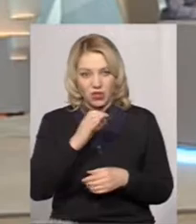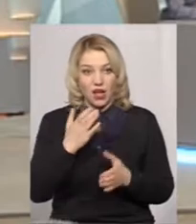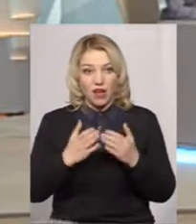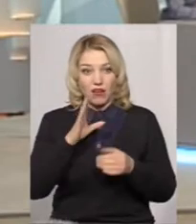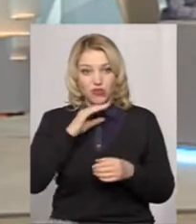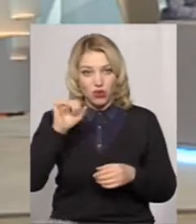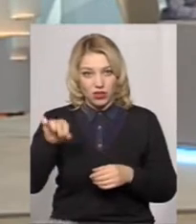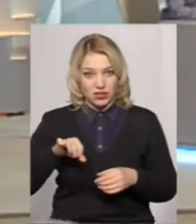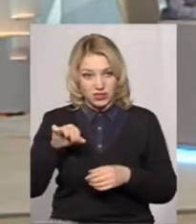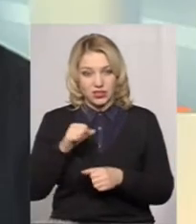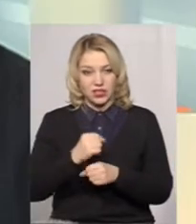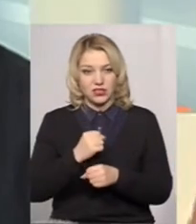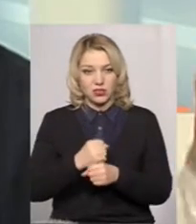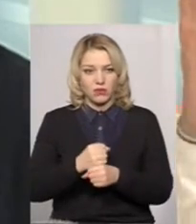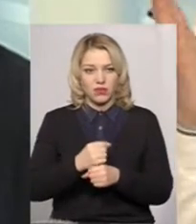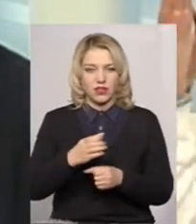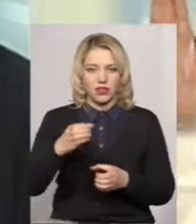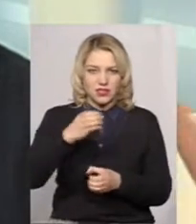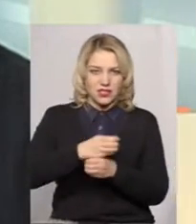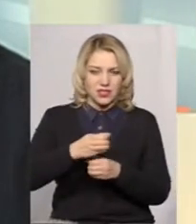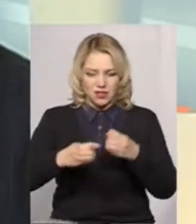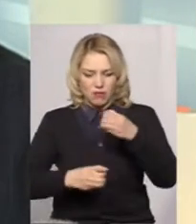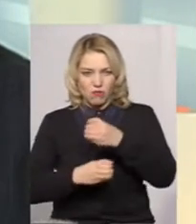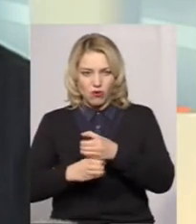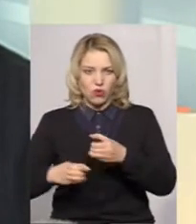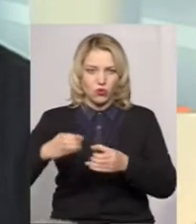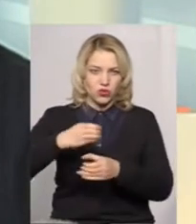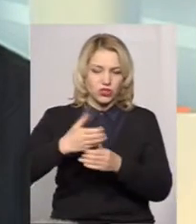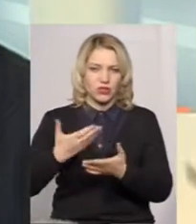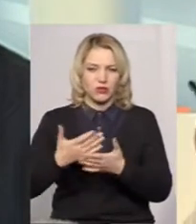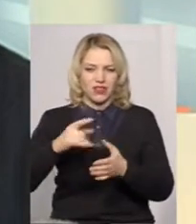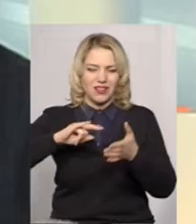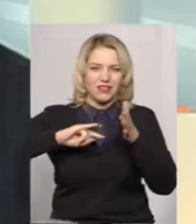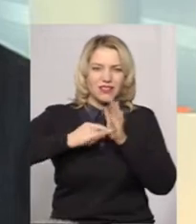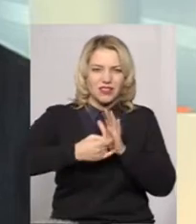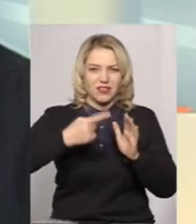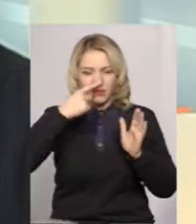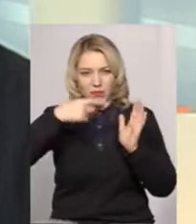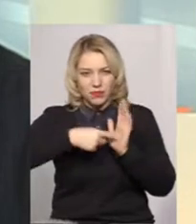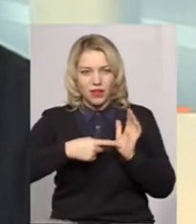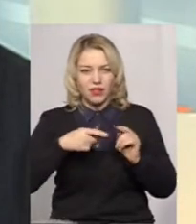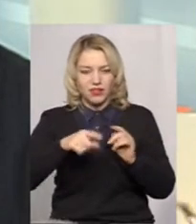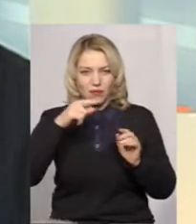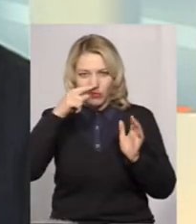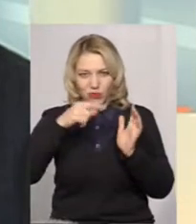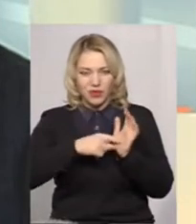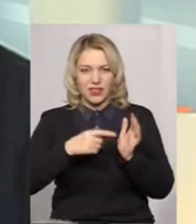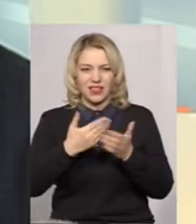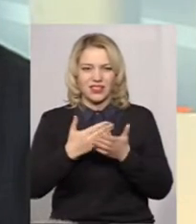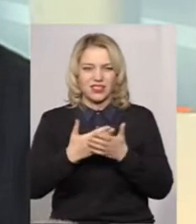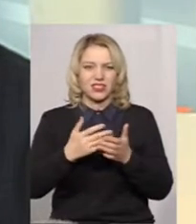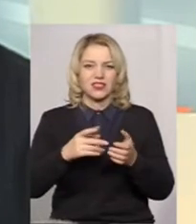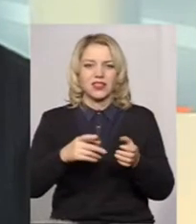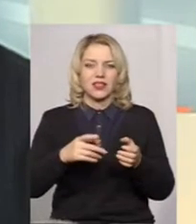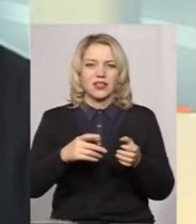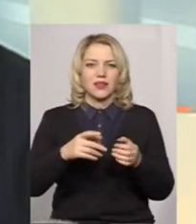якщо криниця зроблена з порушеннями, чи там цямрини з дирками, чи щось інше, і туди потрапляють, чи септик, чи